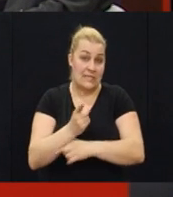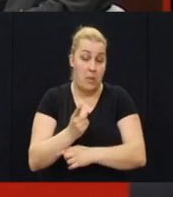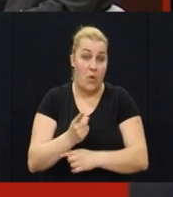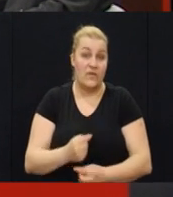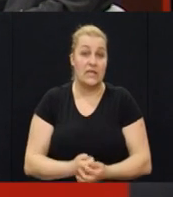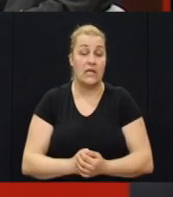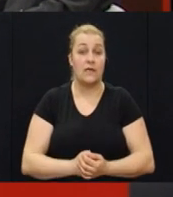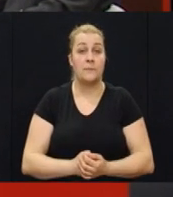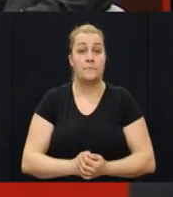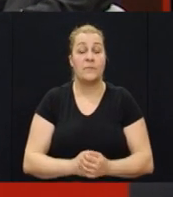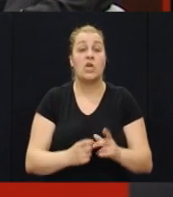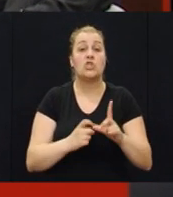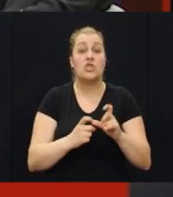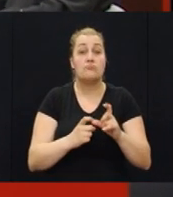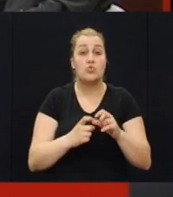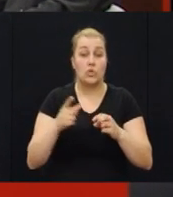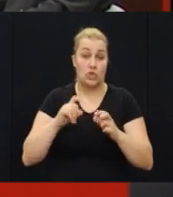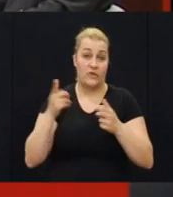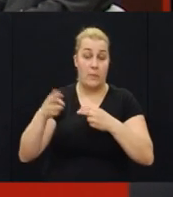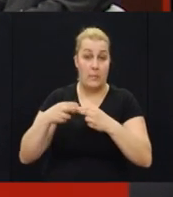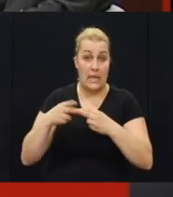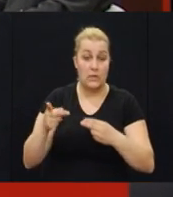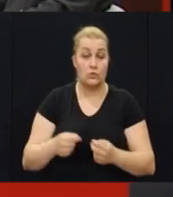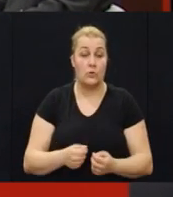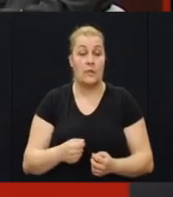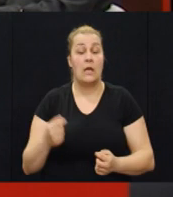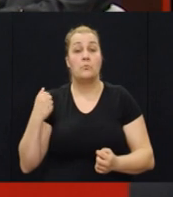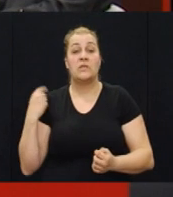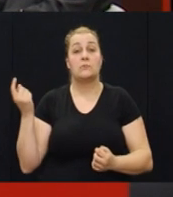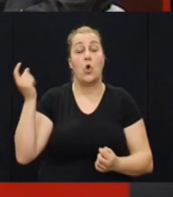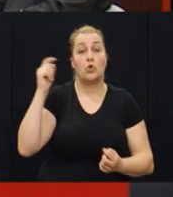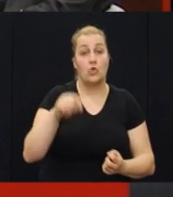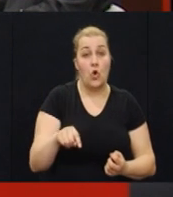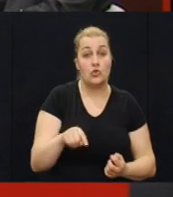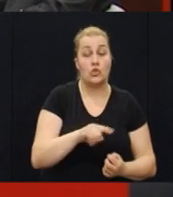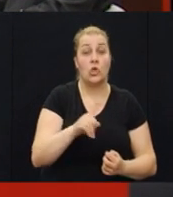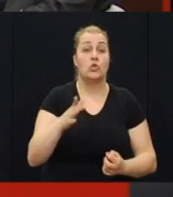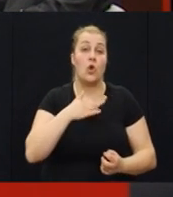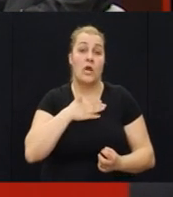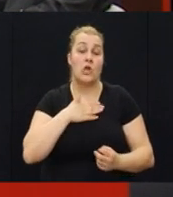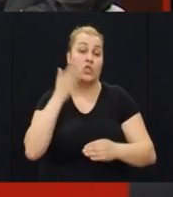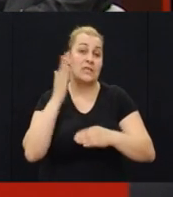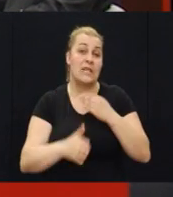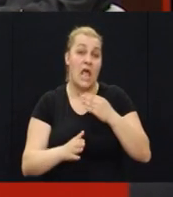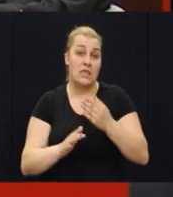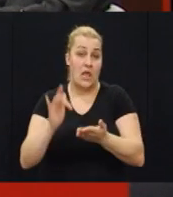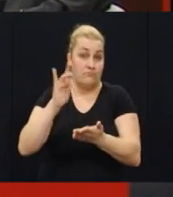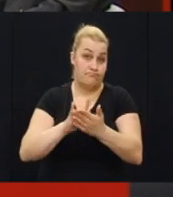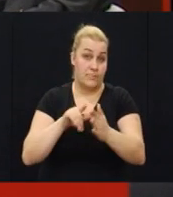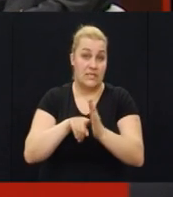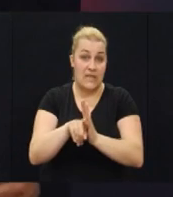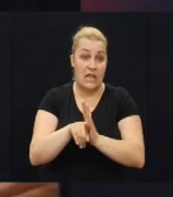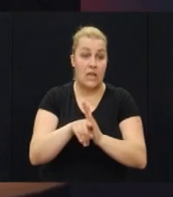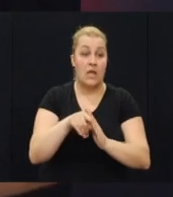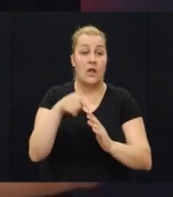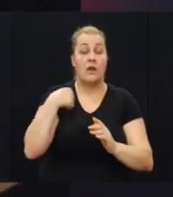jedan Šimunić blizu i mi smo došli do naše krajnje odrežište bilo tada